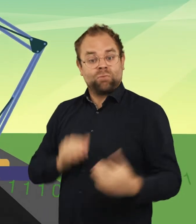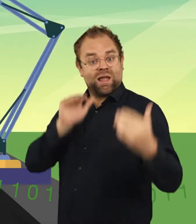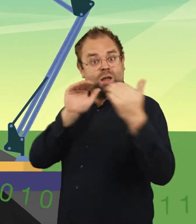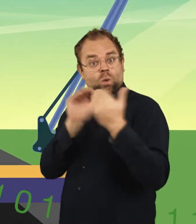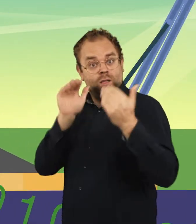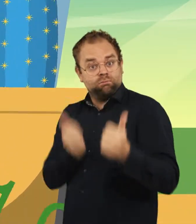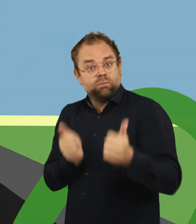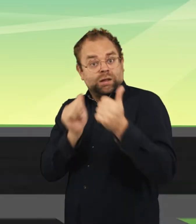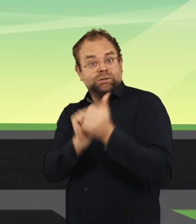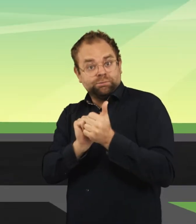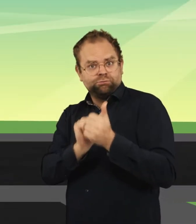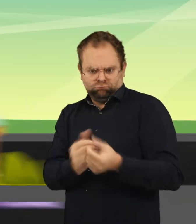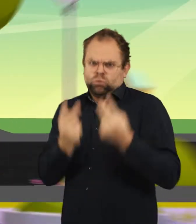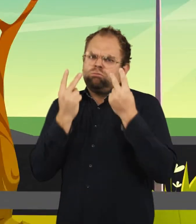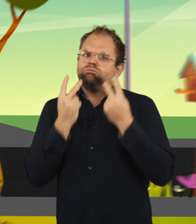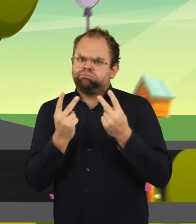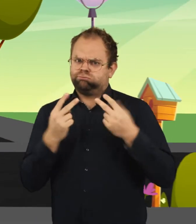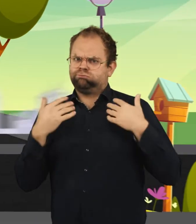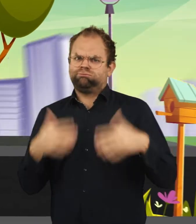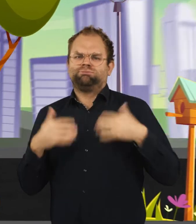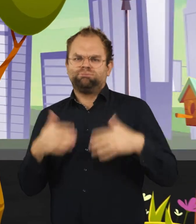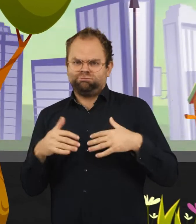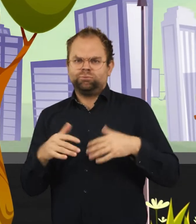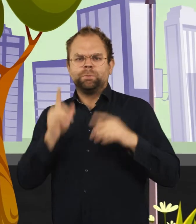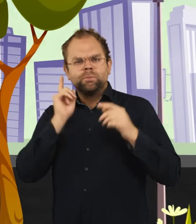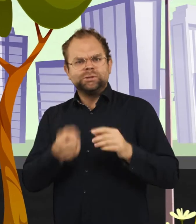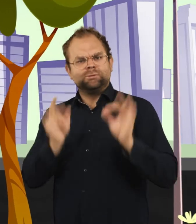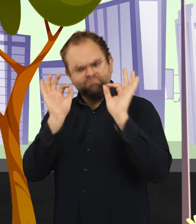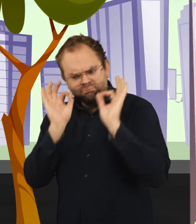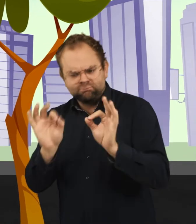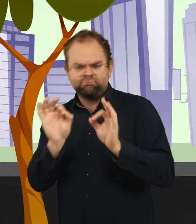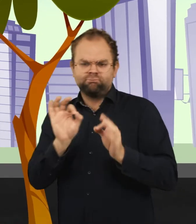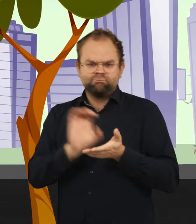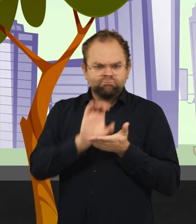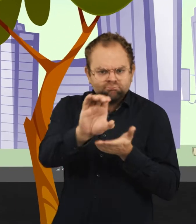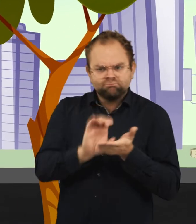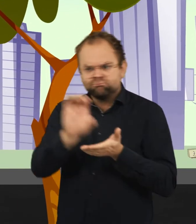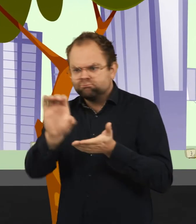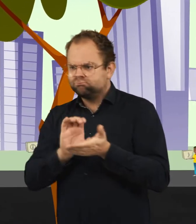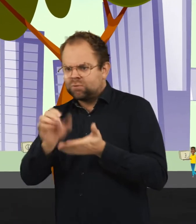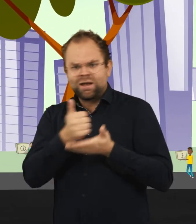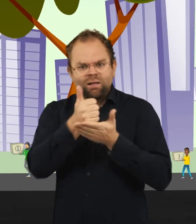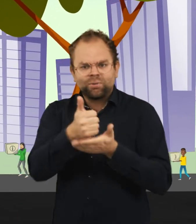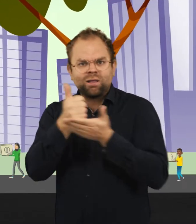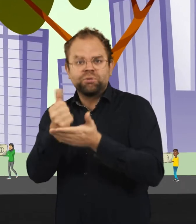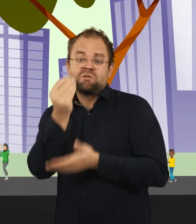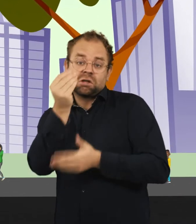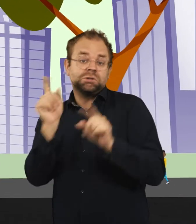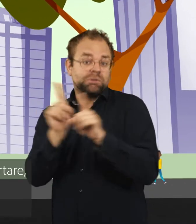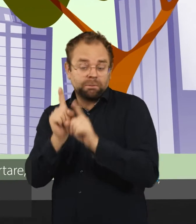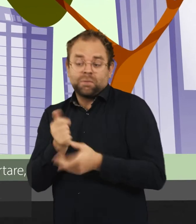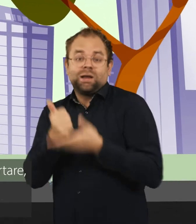Una partnership paritaria non è solo importante ma cruciale. Ci deve essere un'adeguata attenzione alle risorse, comprese quelle